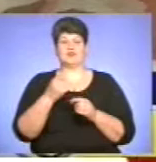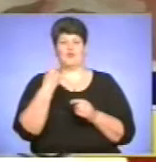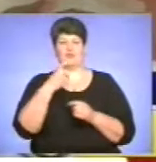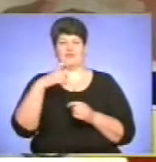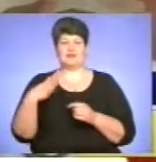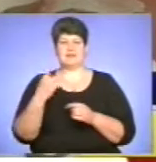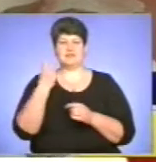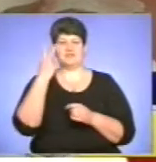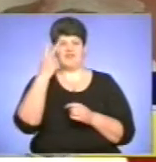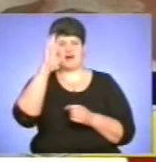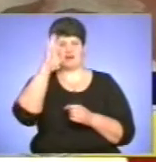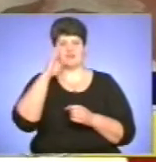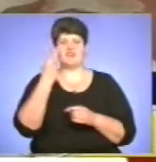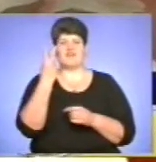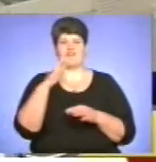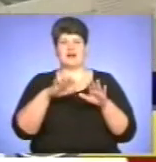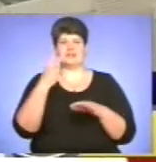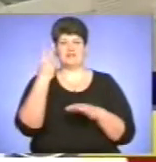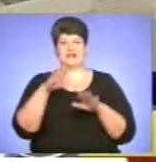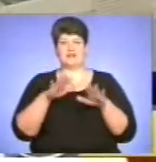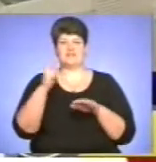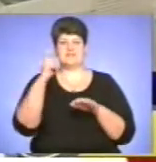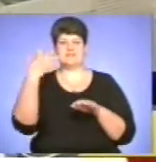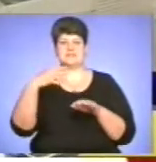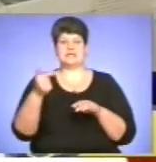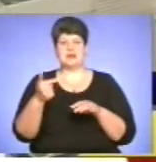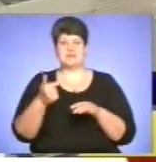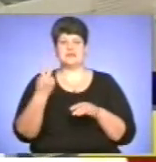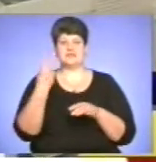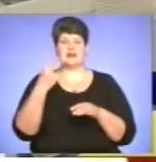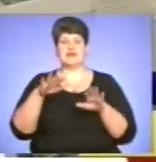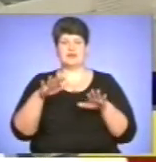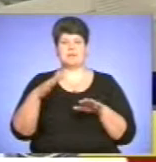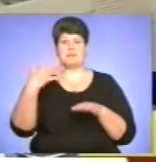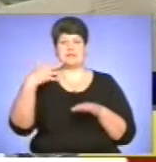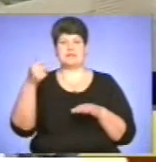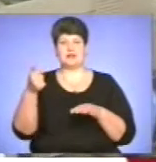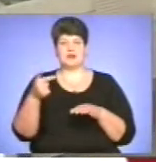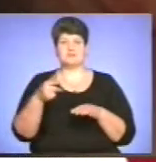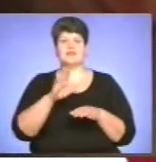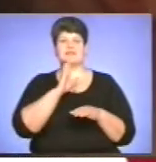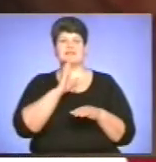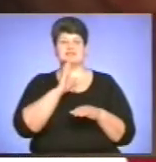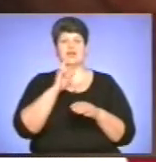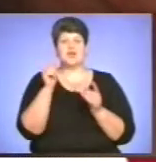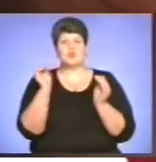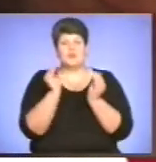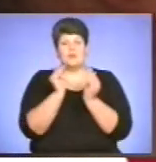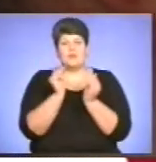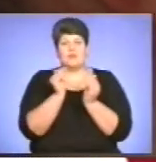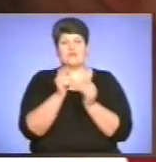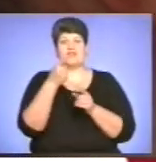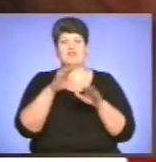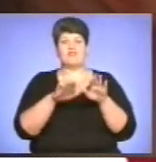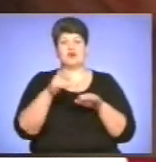хлопчика із вагою 2 кілограма 250 грамів та 2 кілограма 50 грамів. Дівчинку тут охрестили дюймовочкою. Її